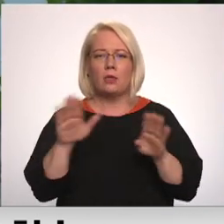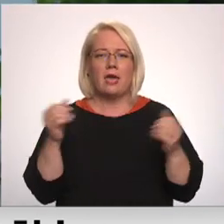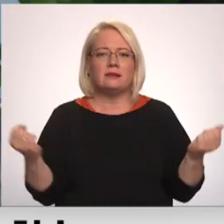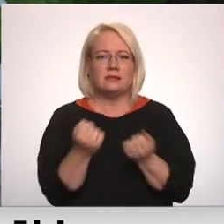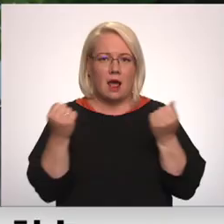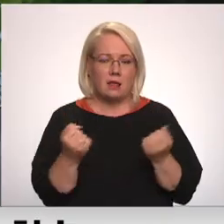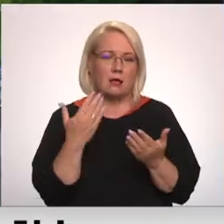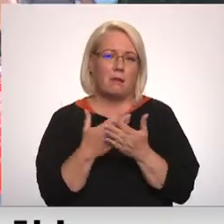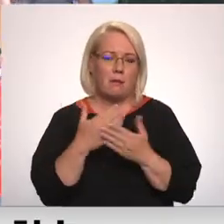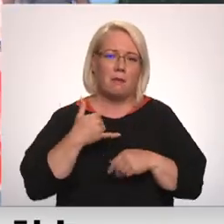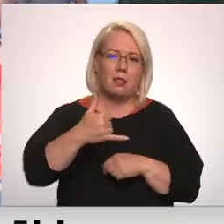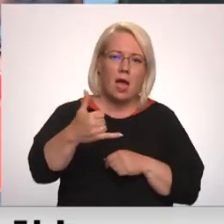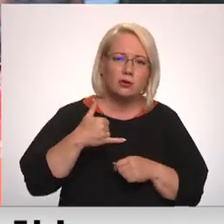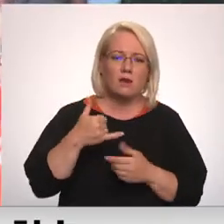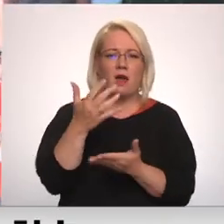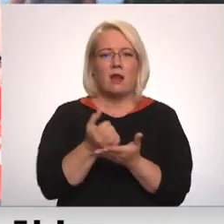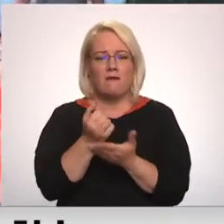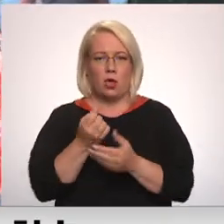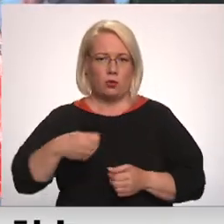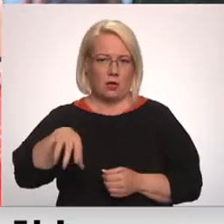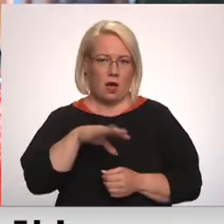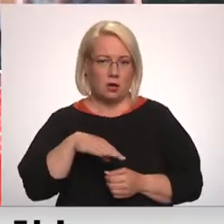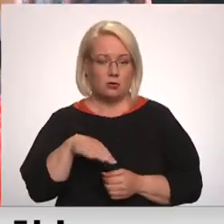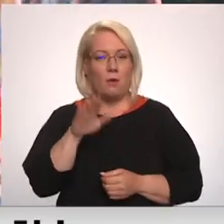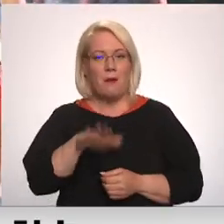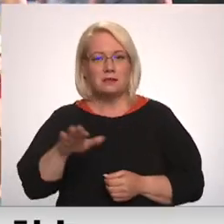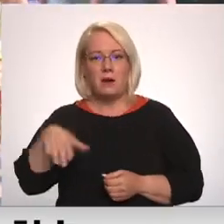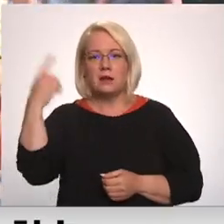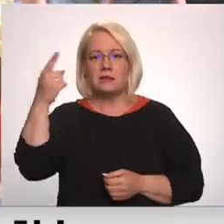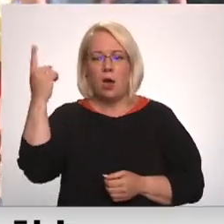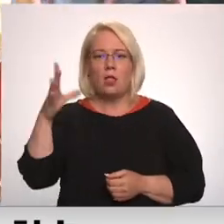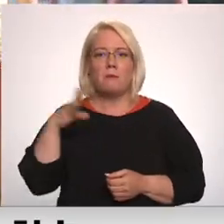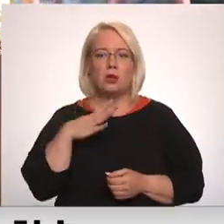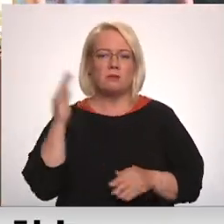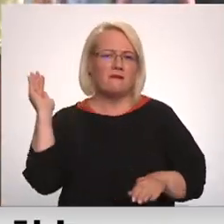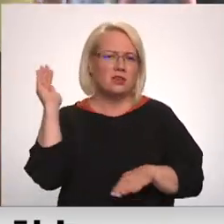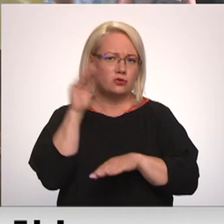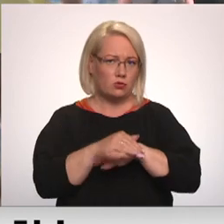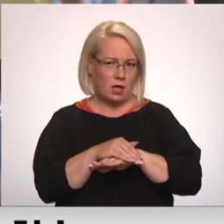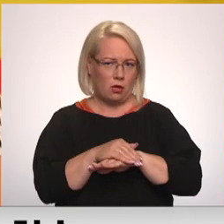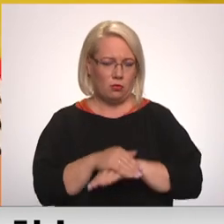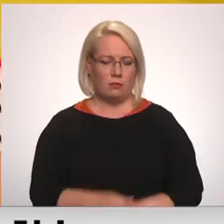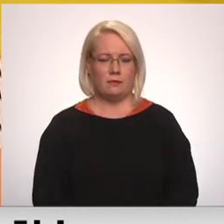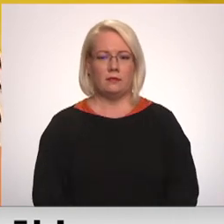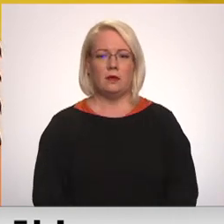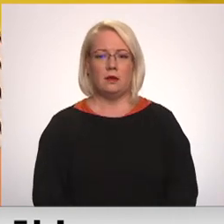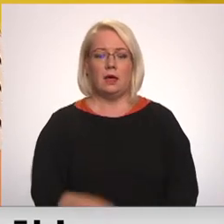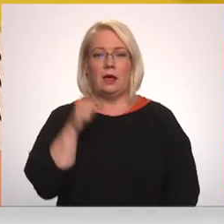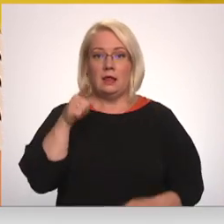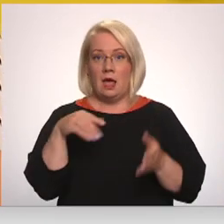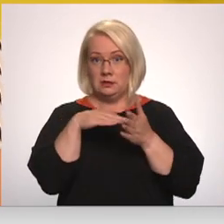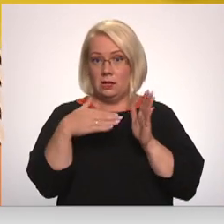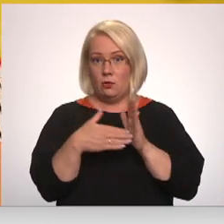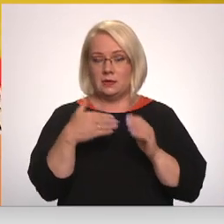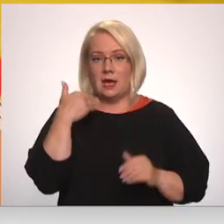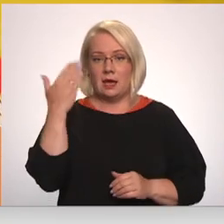darbu, piemēram, laistot vai ravējo dārzu. Bet mazi bērni saulē pavadījuši pat visu dienu. Tās situācijas, kad